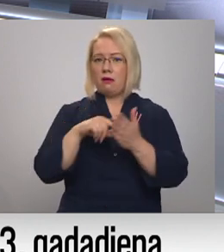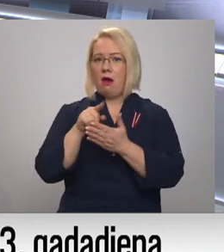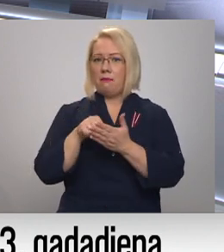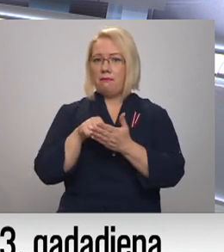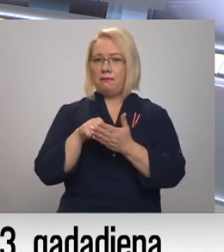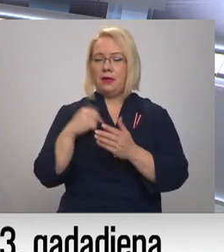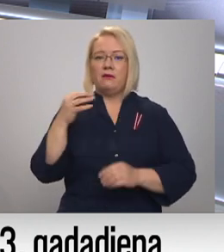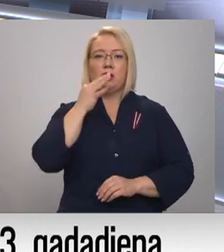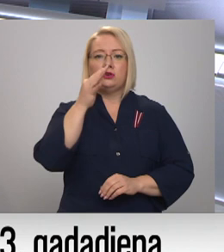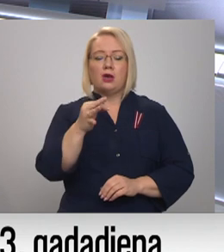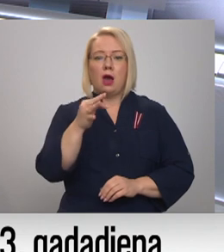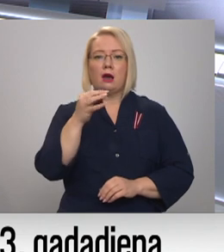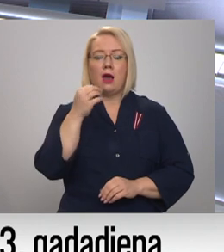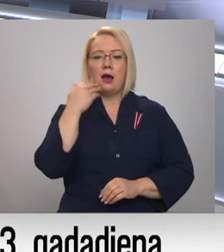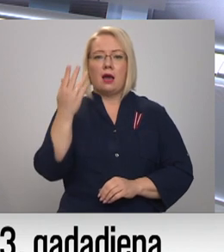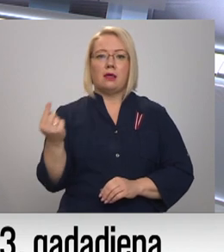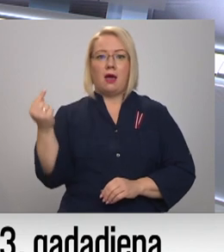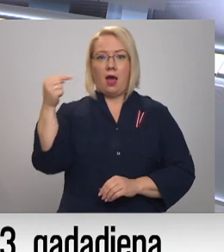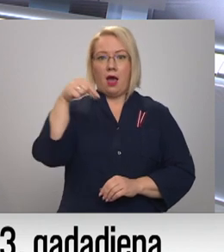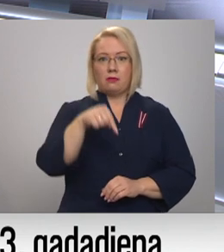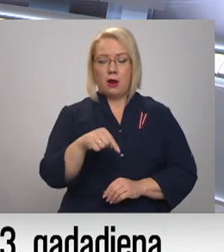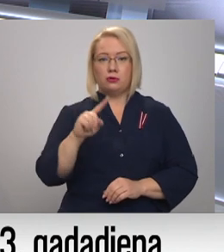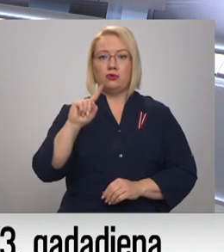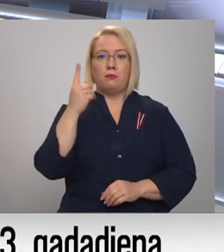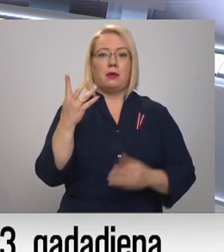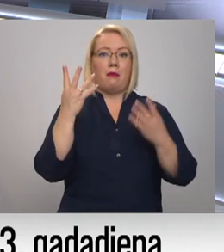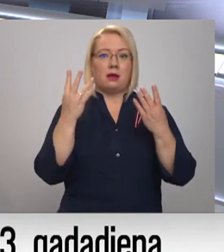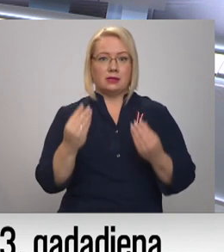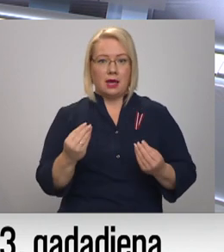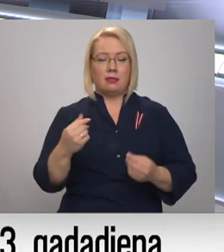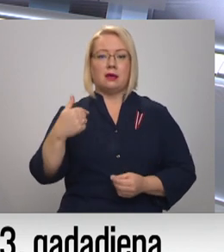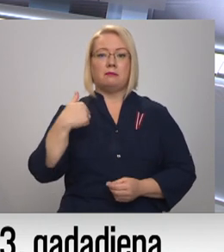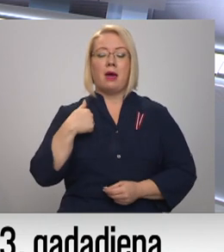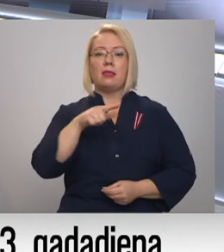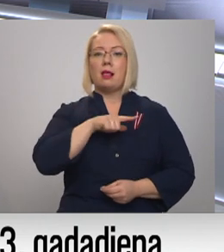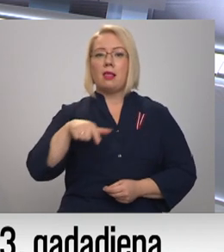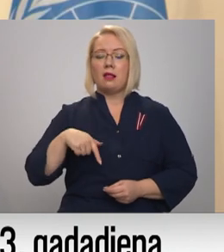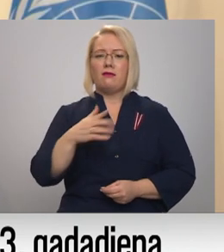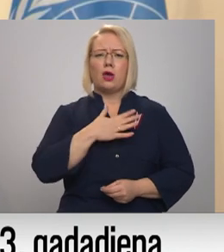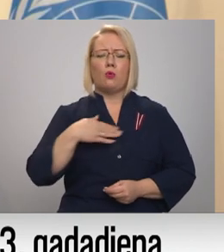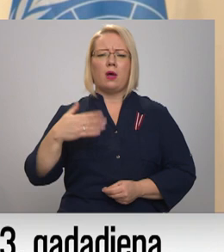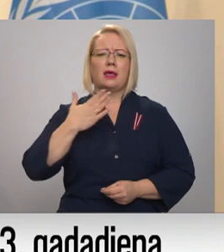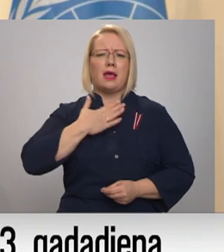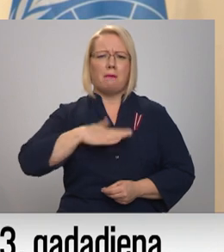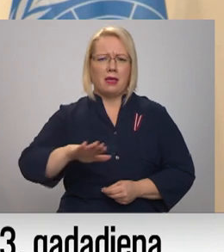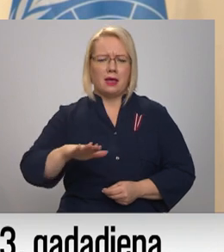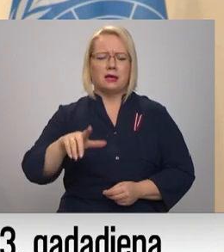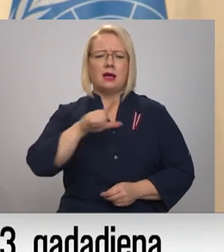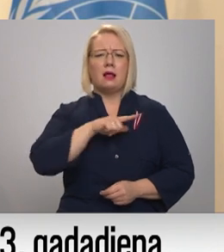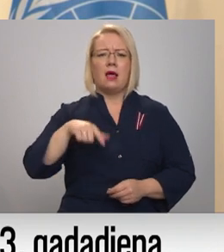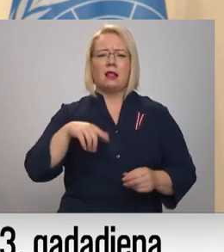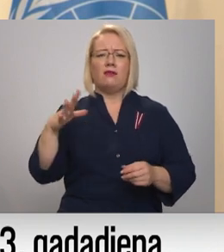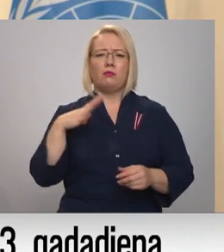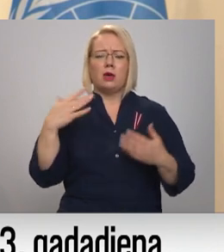Jā, nu kopš atbraucu pirmās dienas. Man Latvija ļoti iepatika. Protams, ar Latvijas jau biju